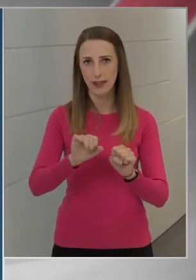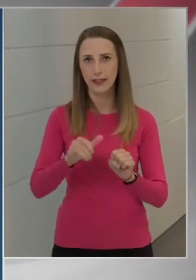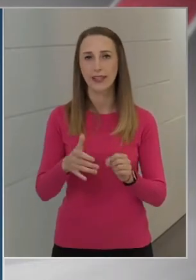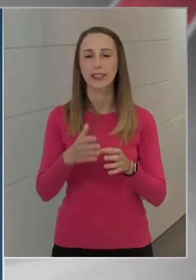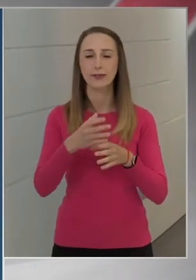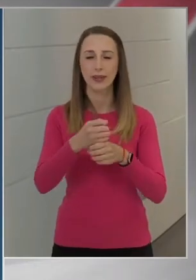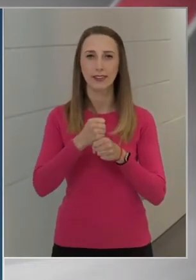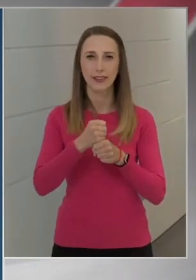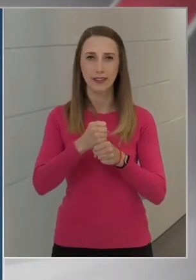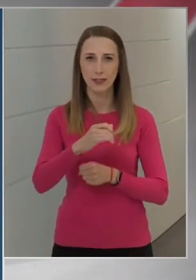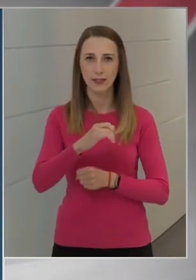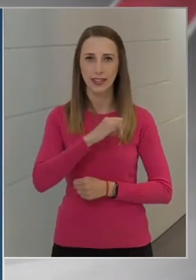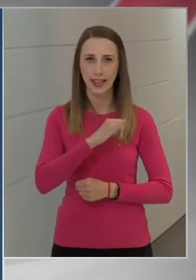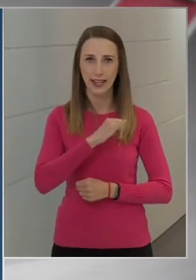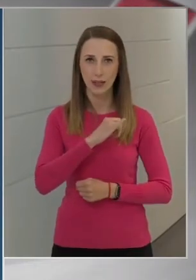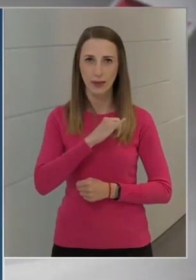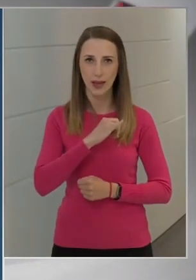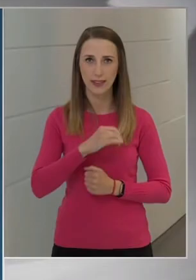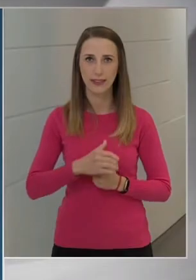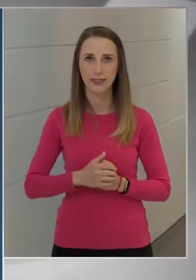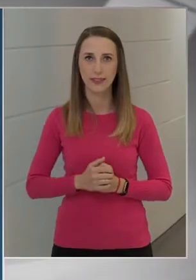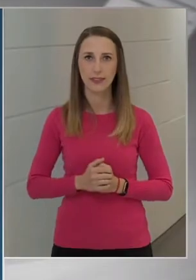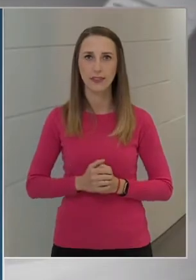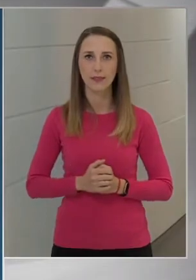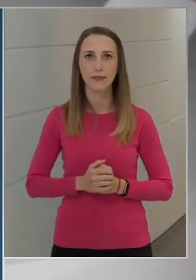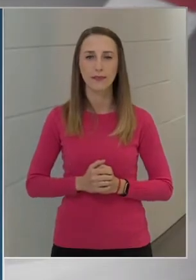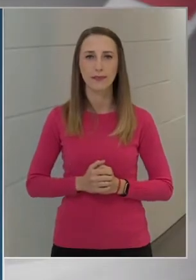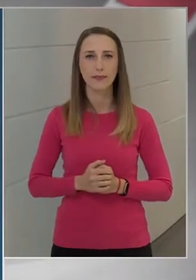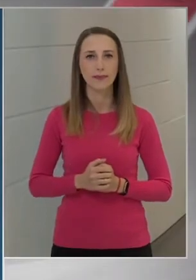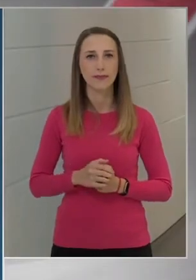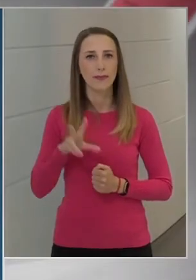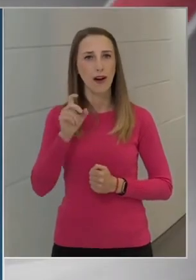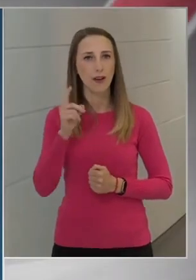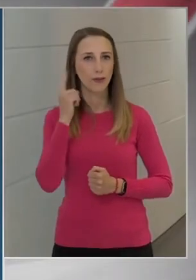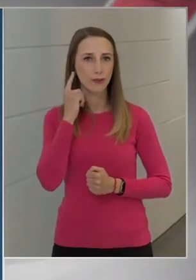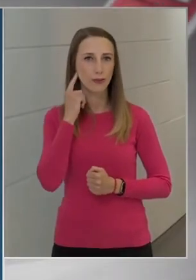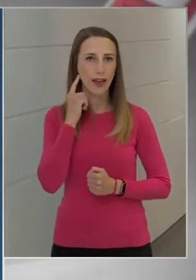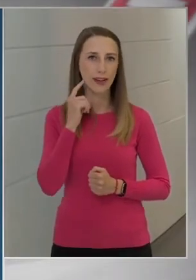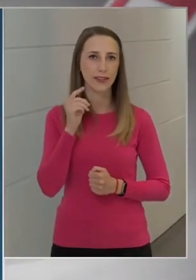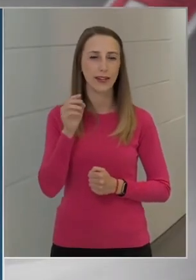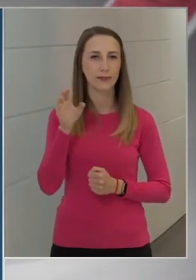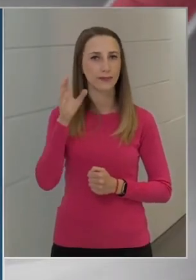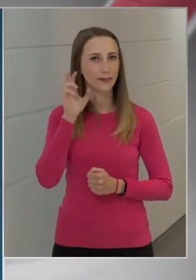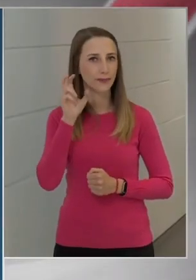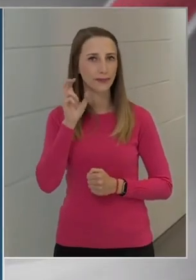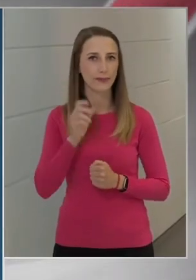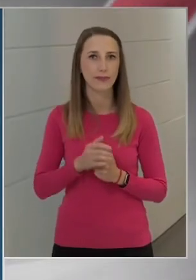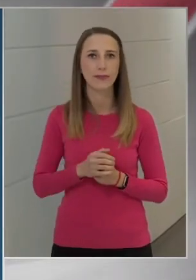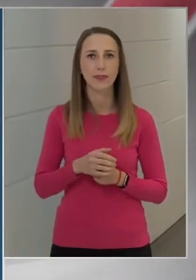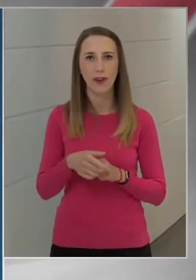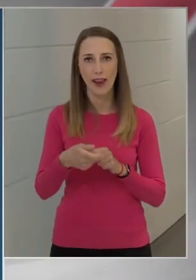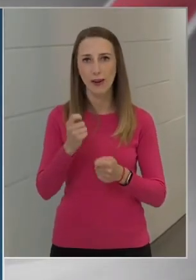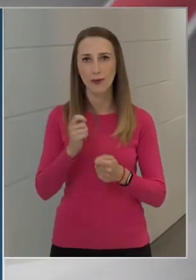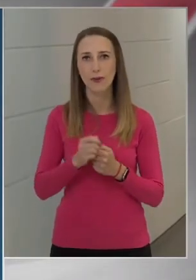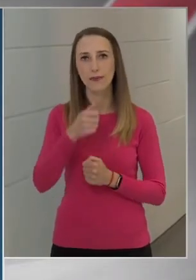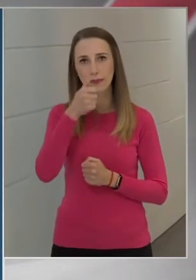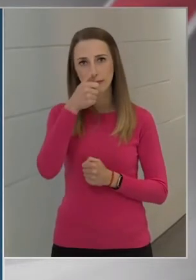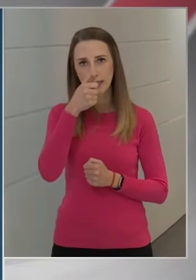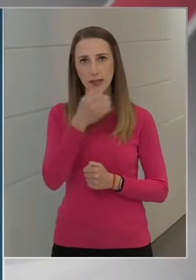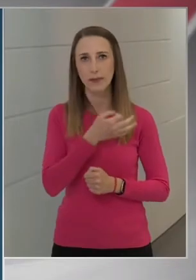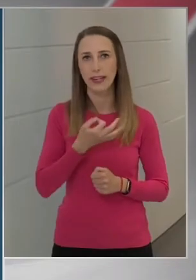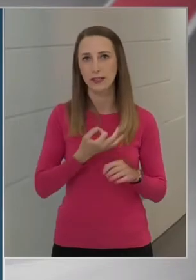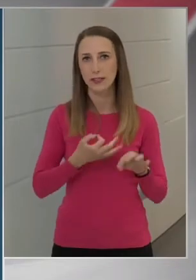megtartása érdekében hallófülekre találunk, és kérem, hogy a népegészségügyi